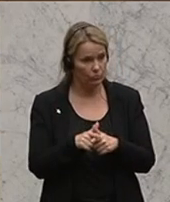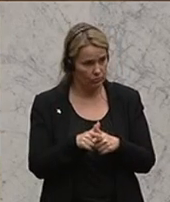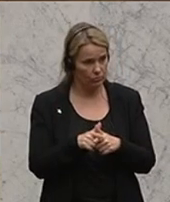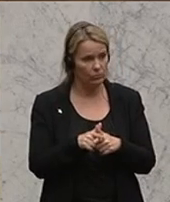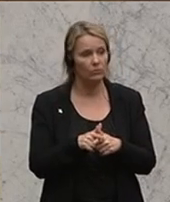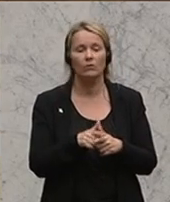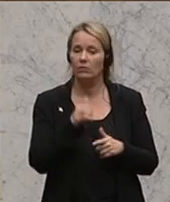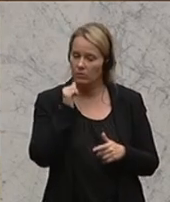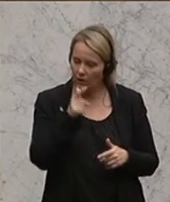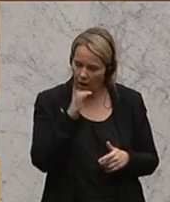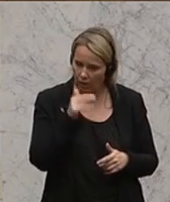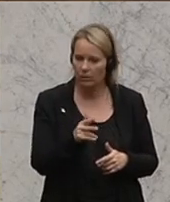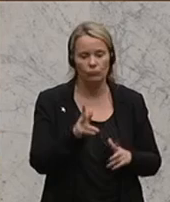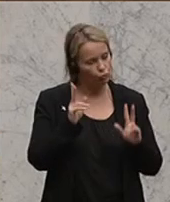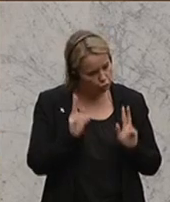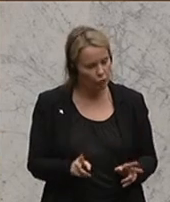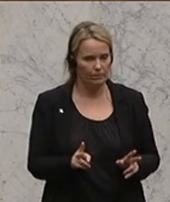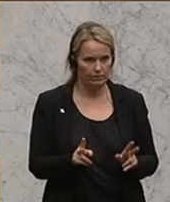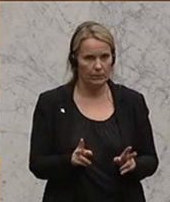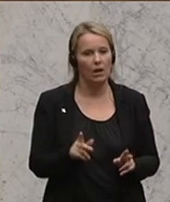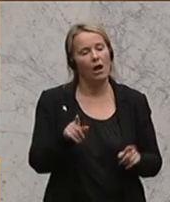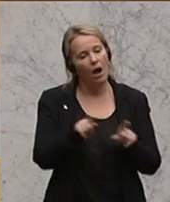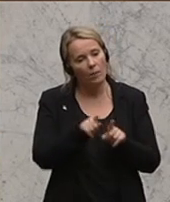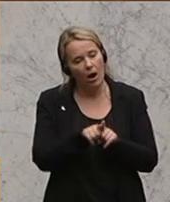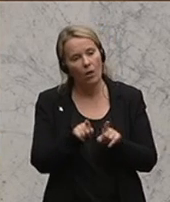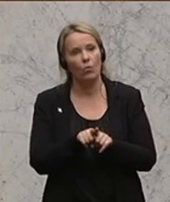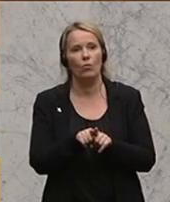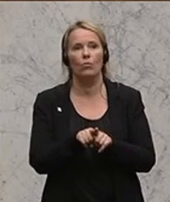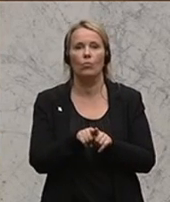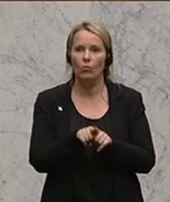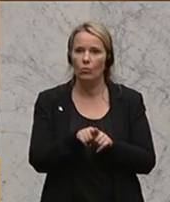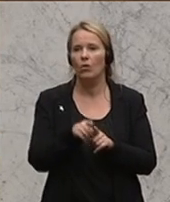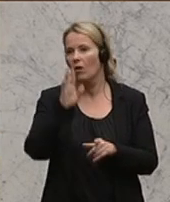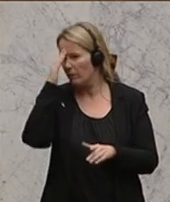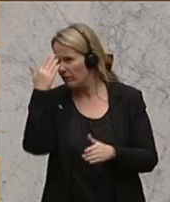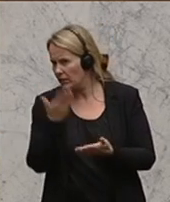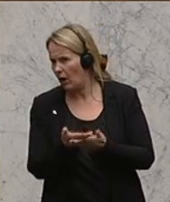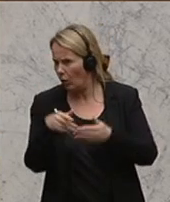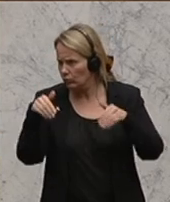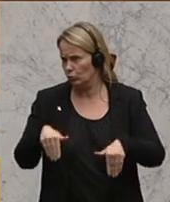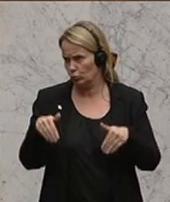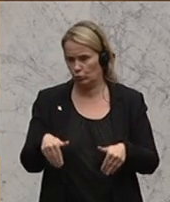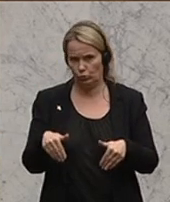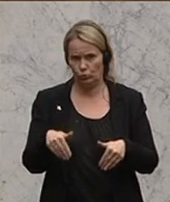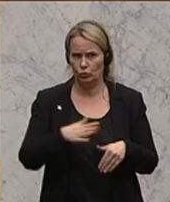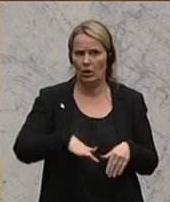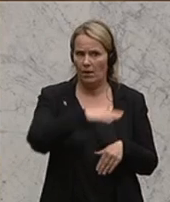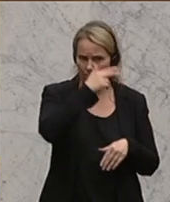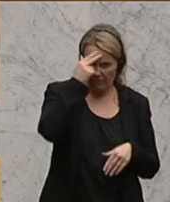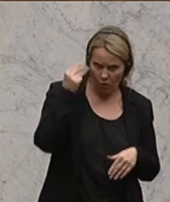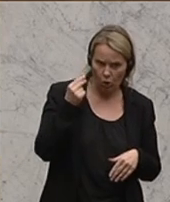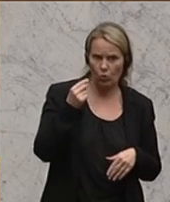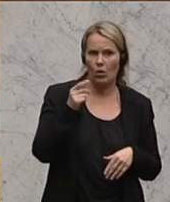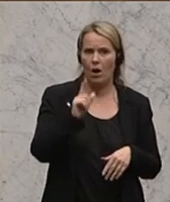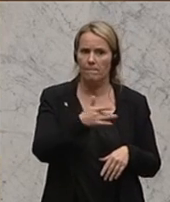tagtäglich, keine Frage. Es geht aber auch darum, dass es ein Vertrauen geben muss, seitens der Bevölkerung,